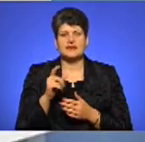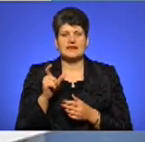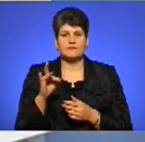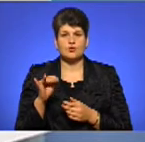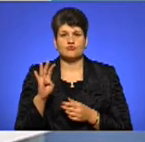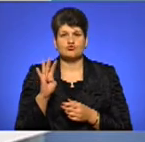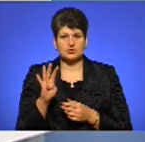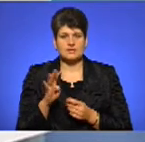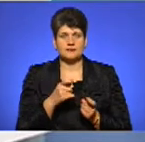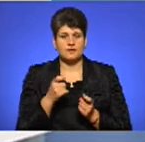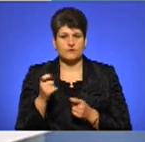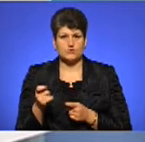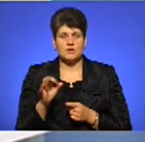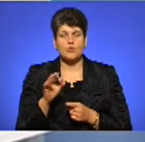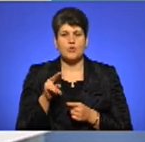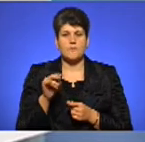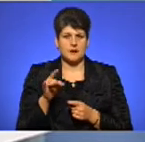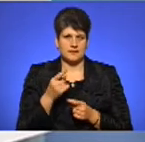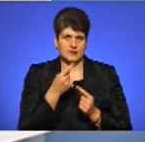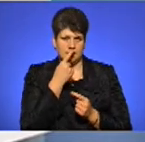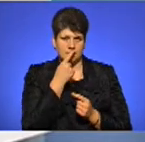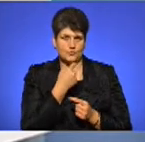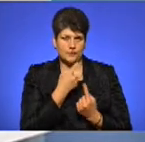ввозиться, або Опель, про який ми говорили,